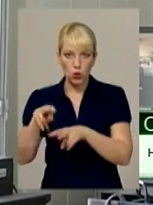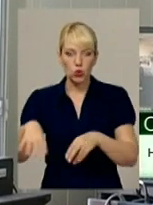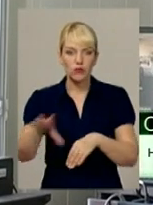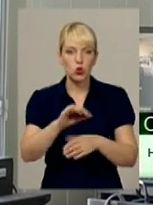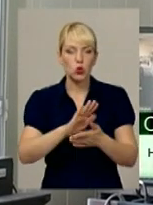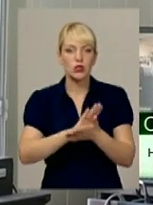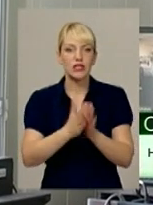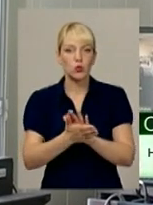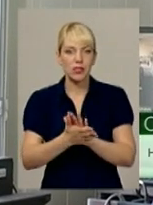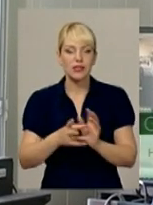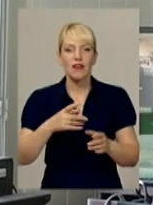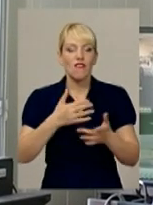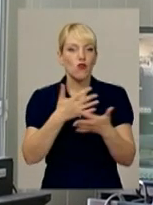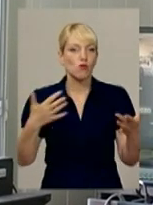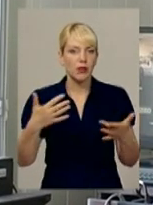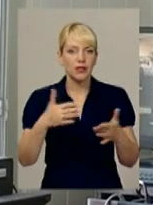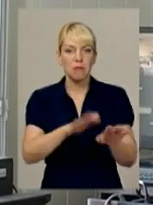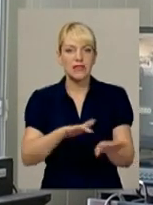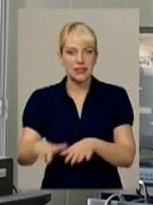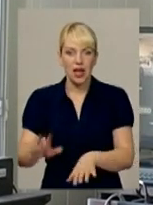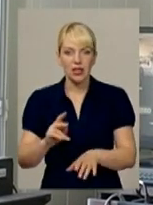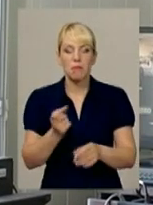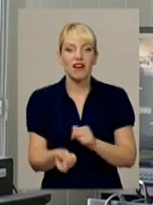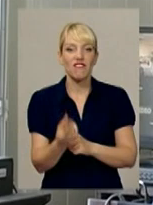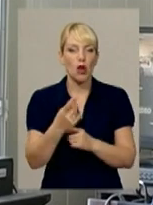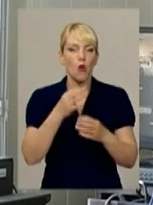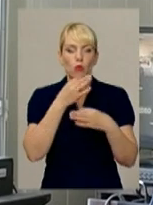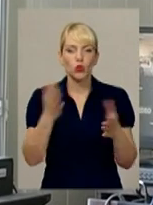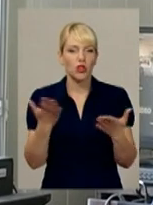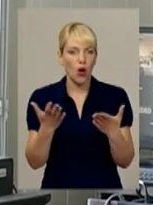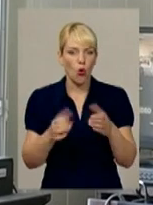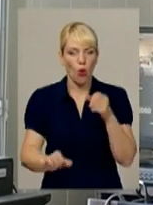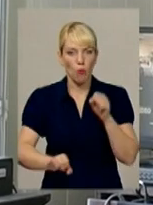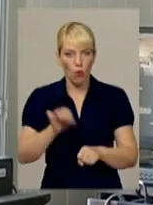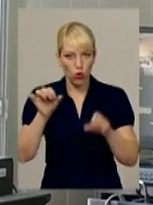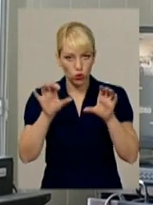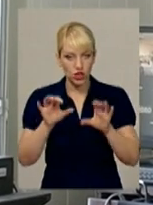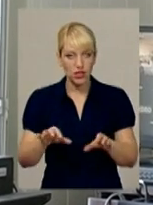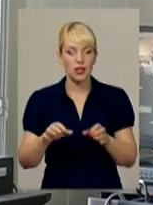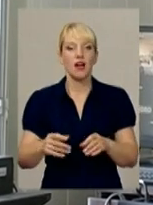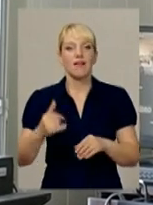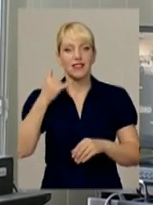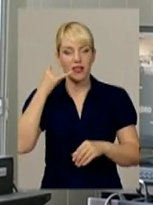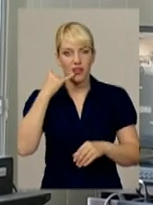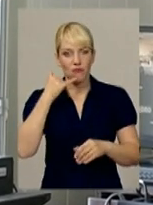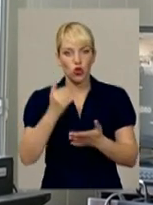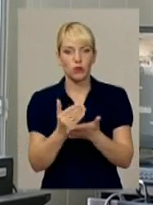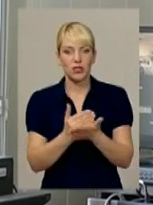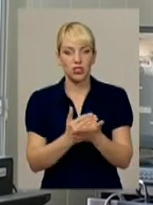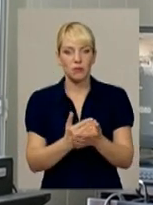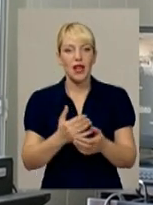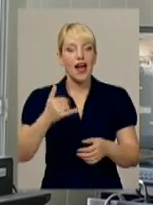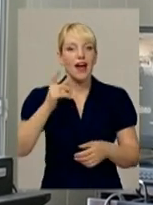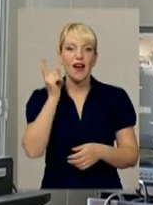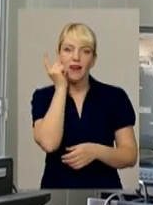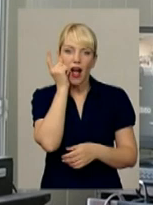обстановку в тих чи інших місцях. І при виявленні будь-якого правопорушення в телефонному режимі, в режимі радіозв